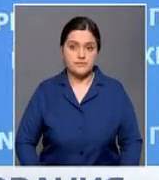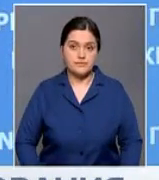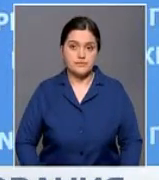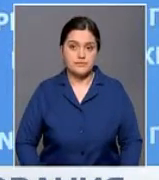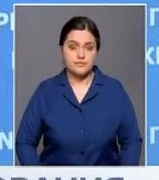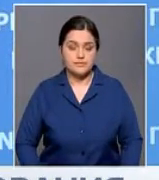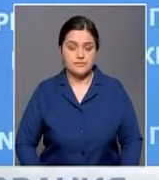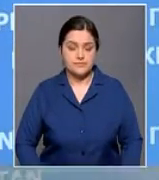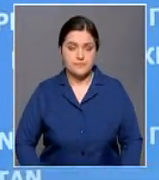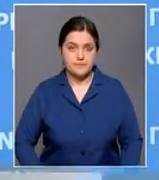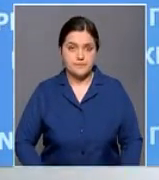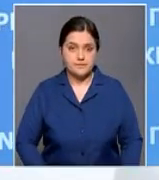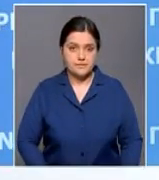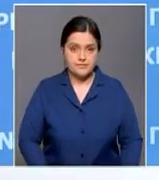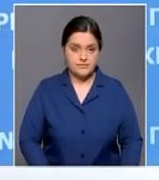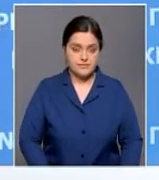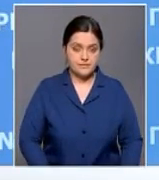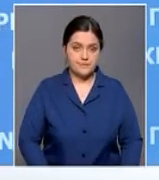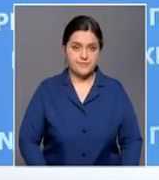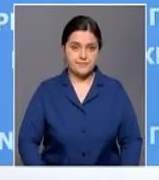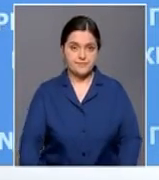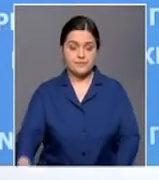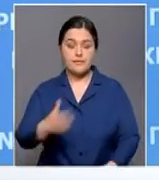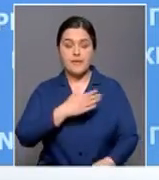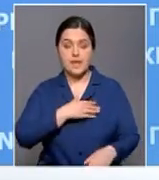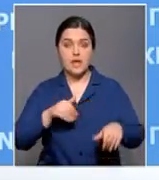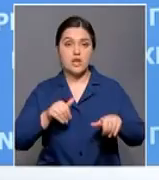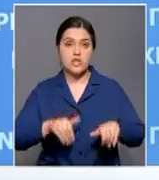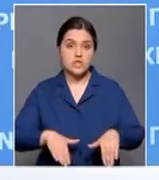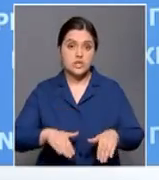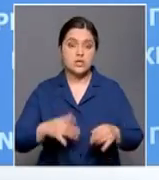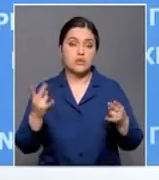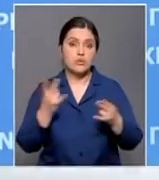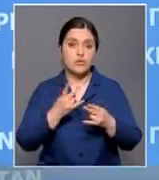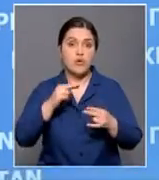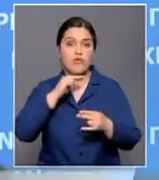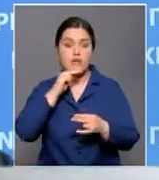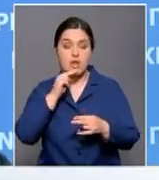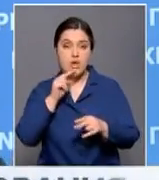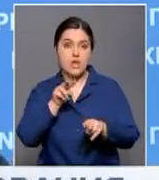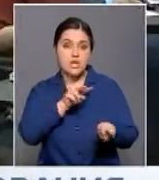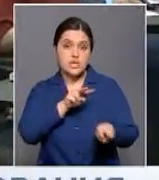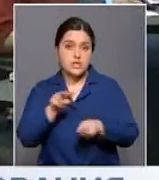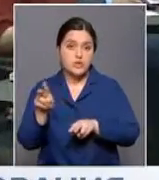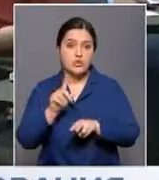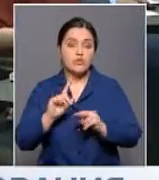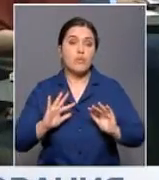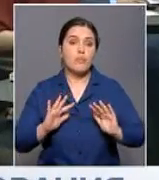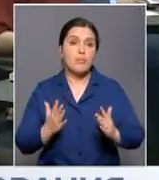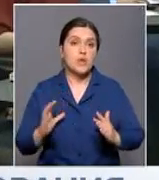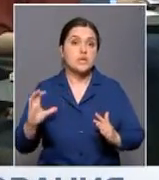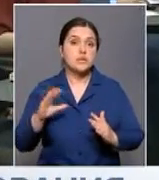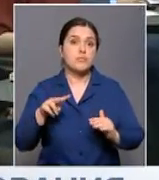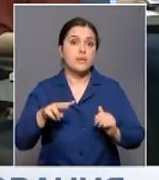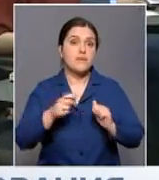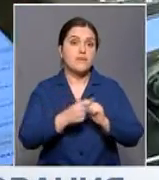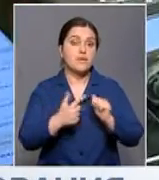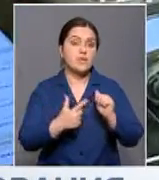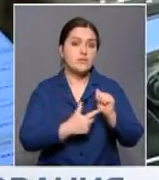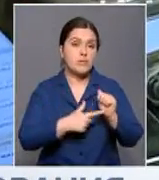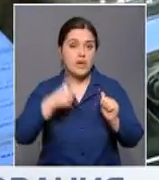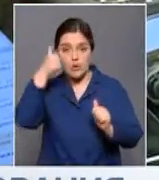Мы решили внимательно следить за тем, что произойдет в сентябре 2017 года.